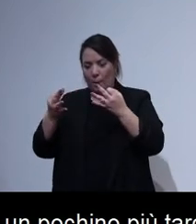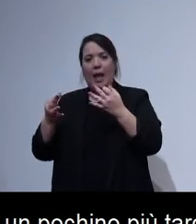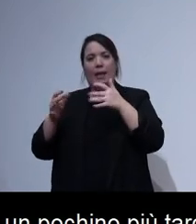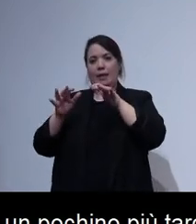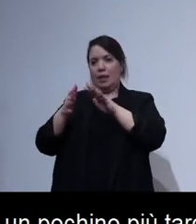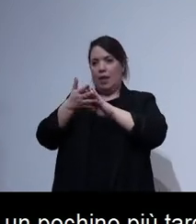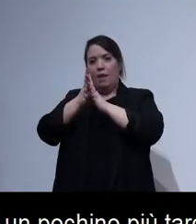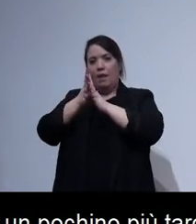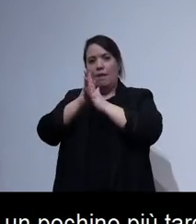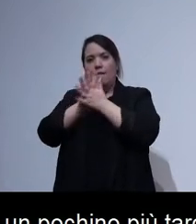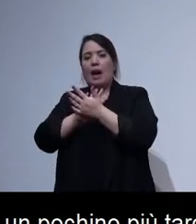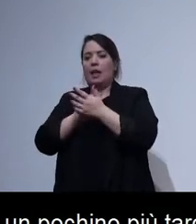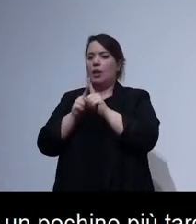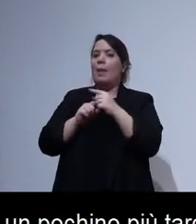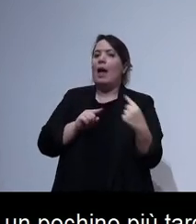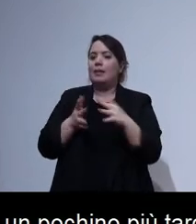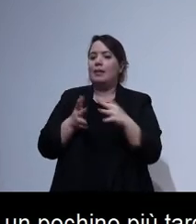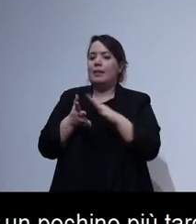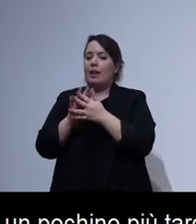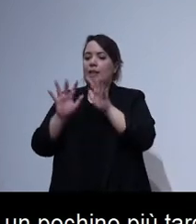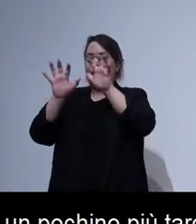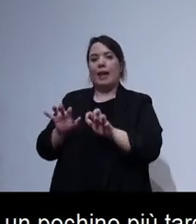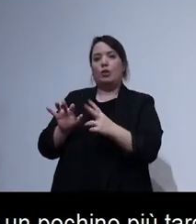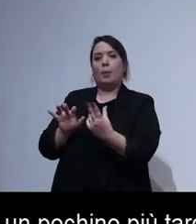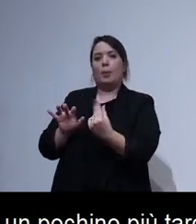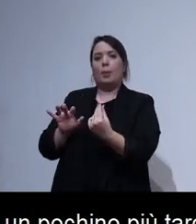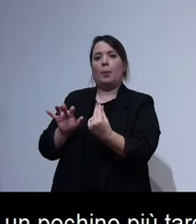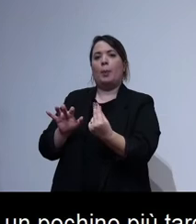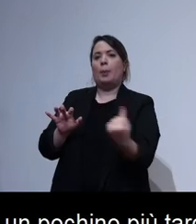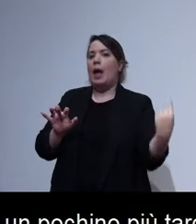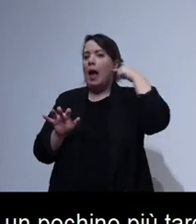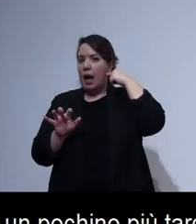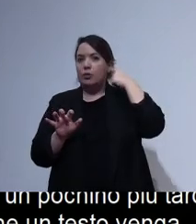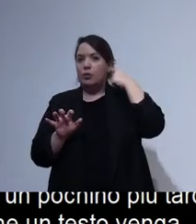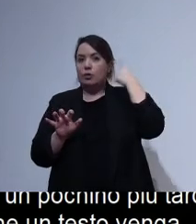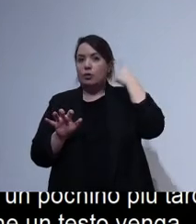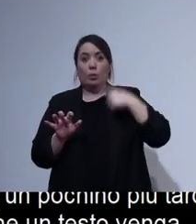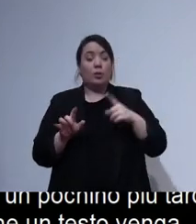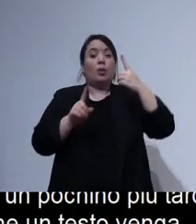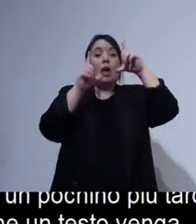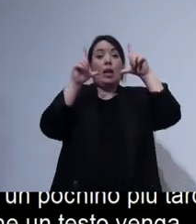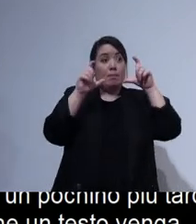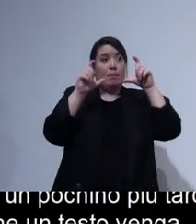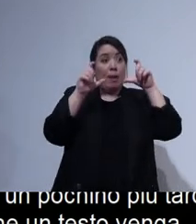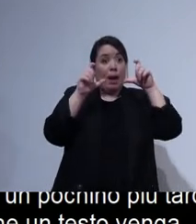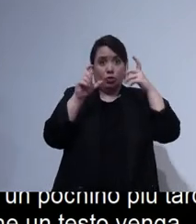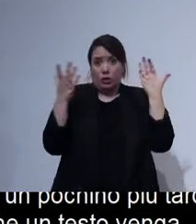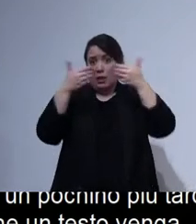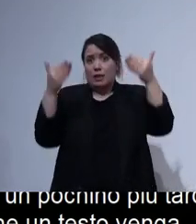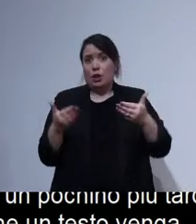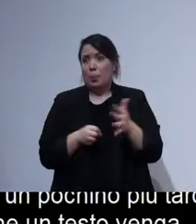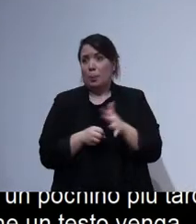file audio è fondamentale e soprattutto noi lavoriamo tanto appunto col design e con le immagini le immagini